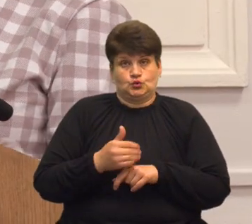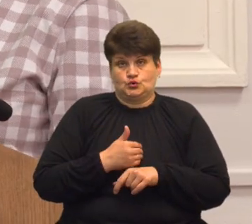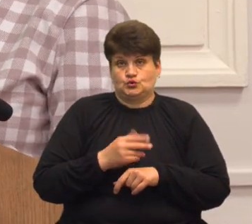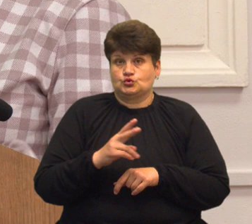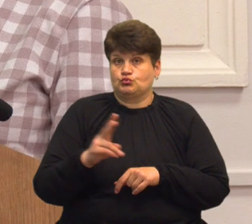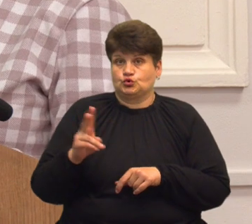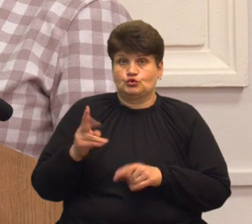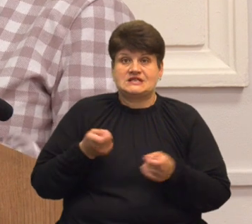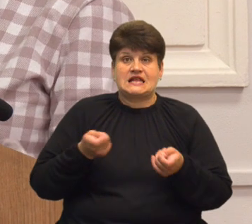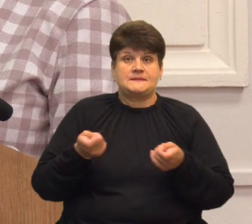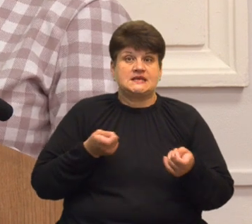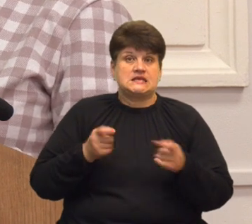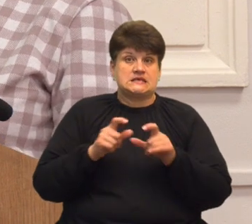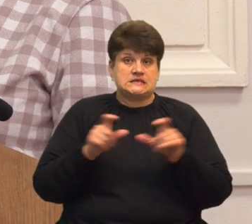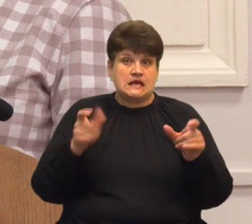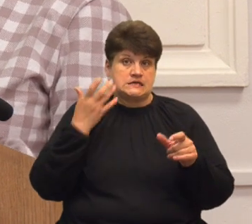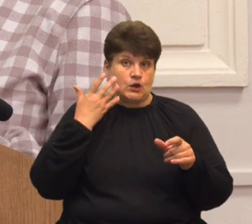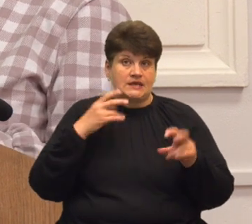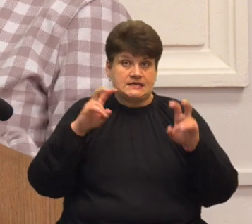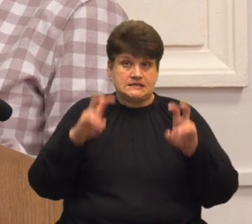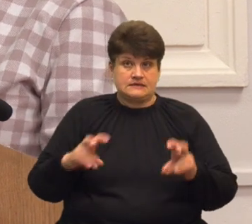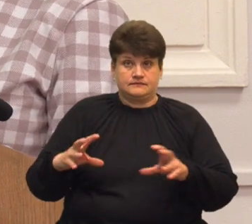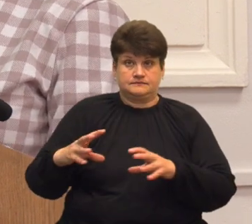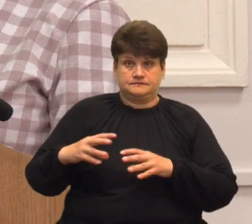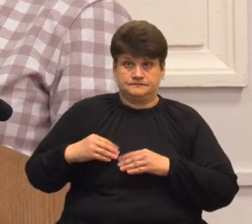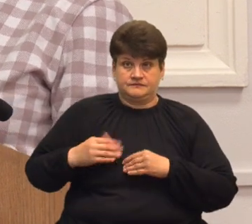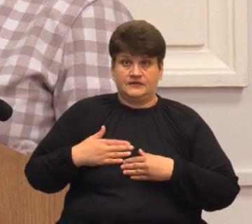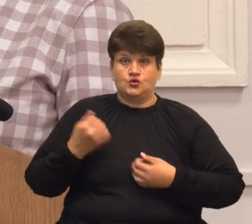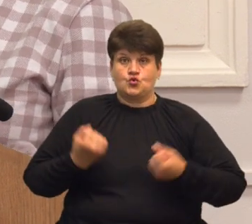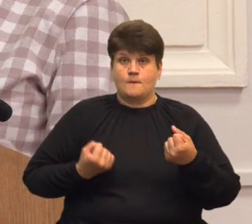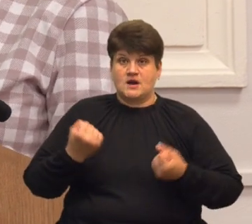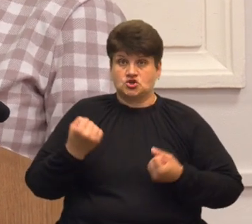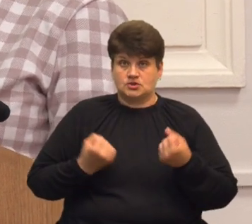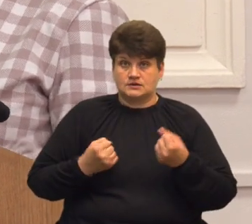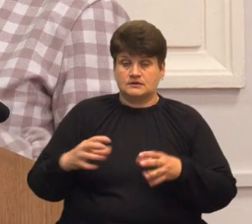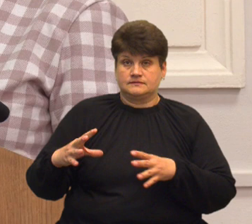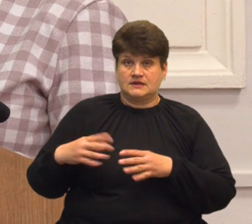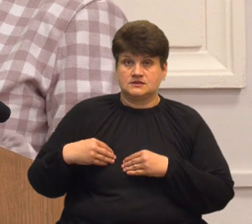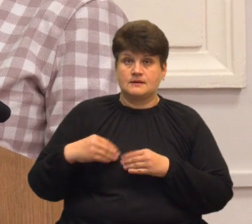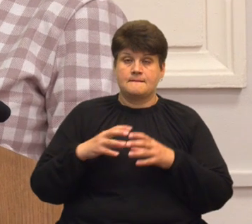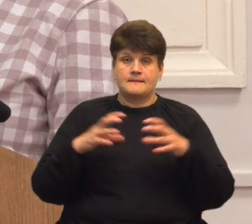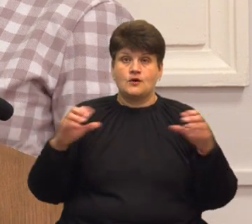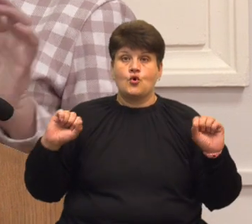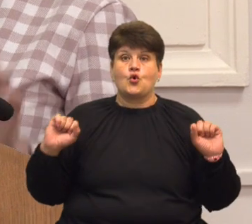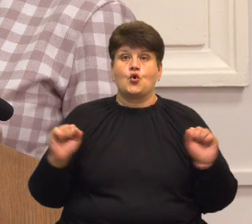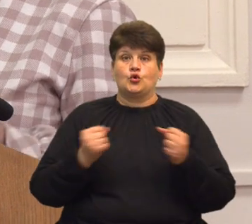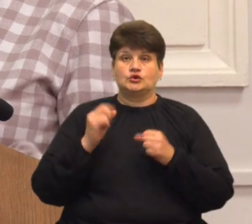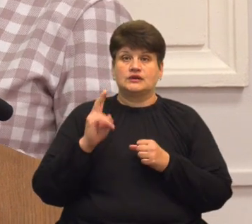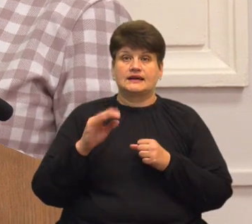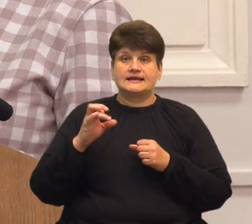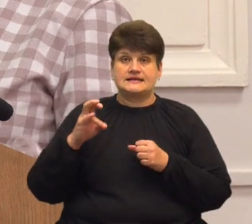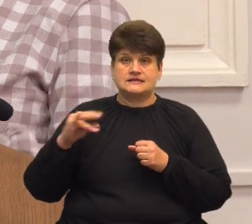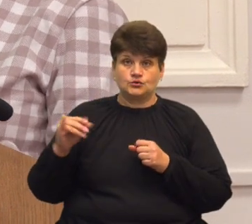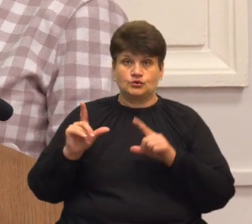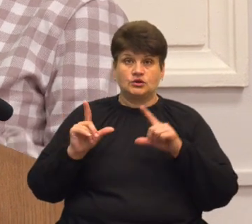з адміністрації колись сів з нами в нашу машину, з нашим балоном, холодного кисню і проїхав з